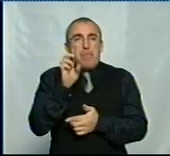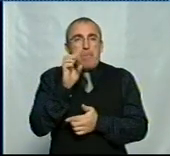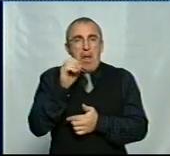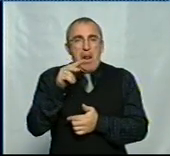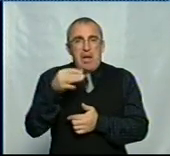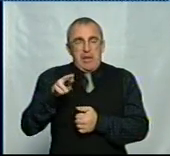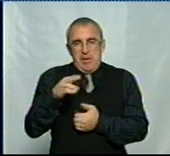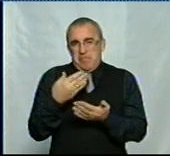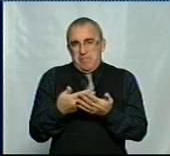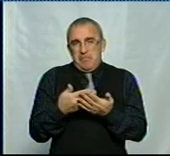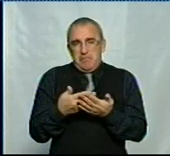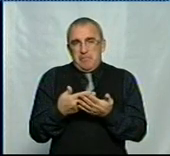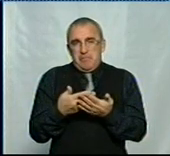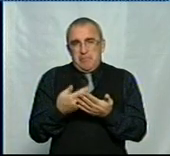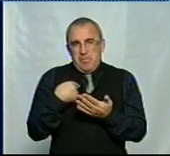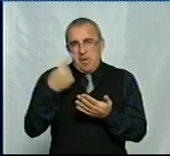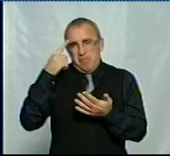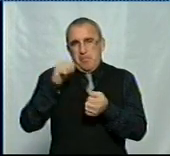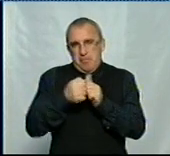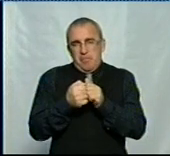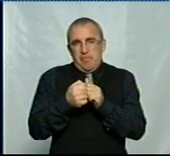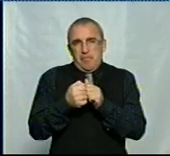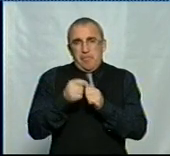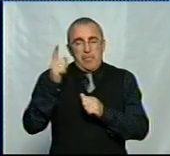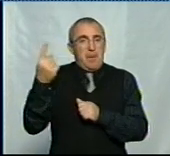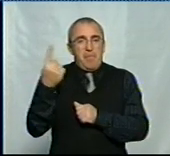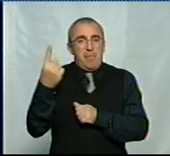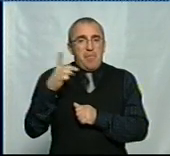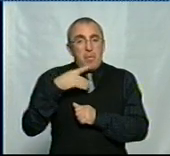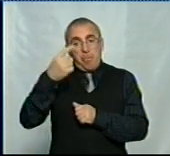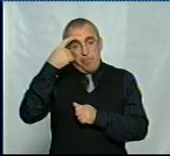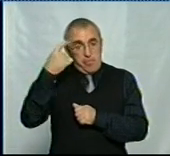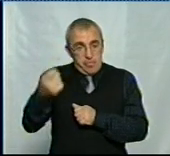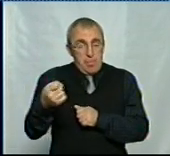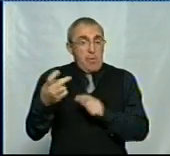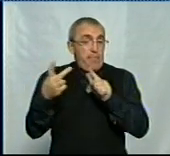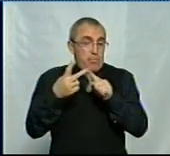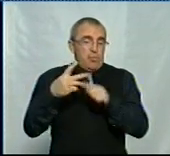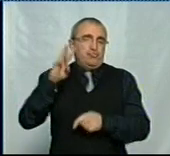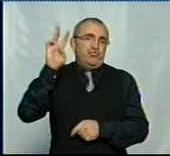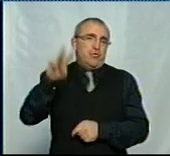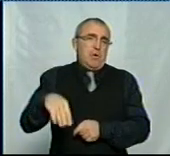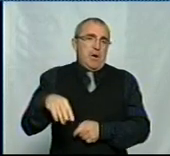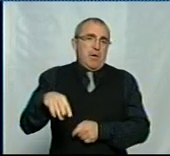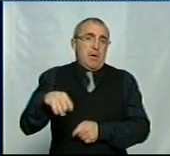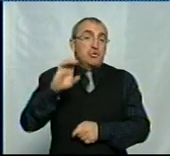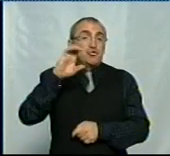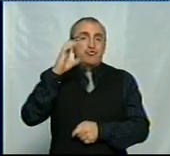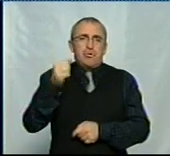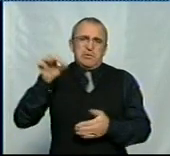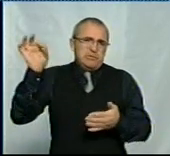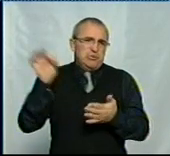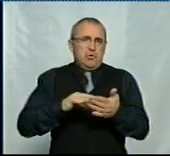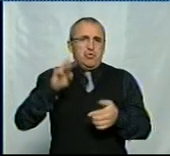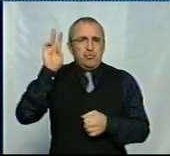ну я так пам'ятаю, Більгії, то там перше це попередження, а друге вже штраф. А в США це одразу